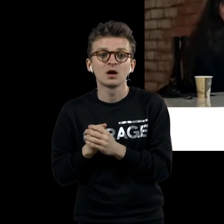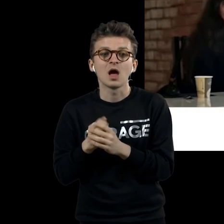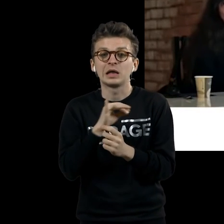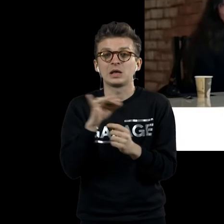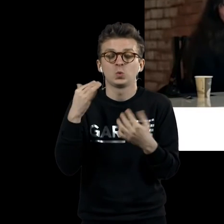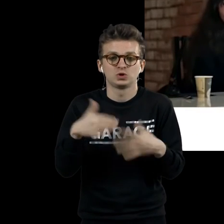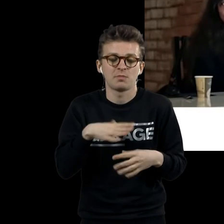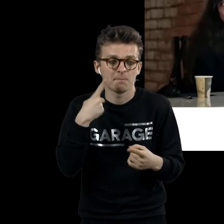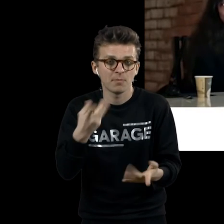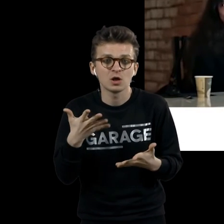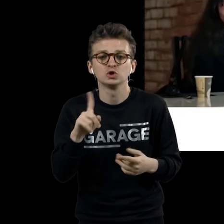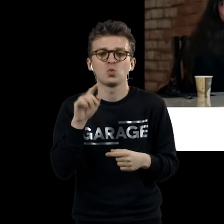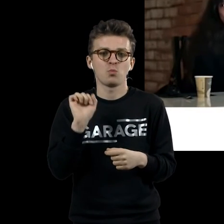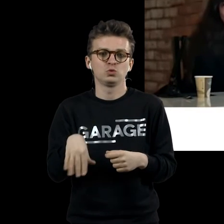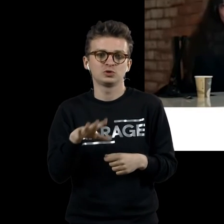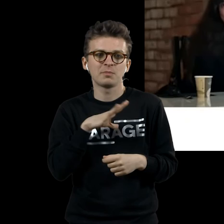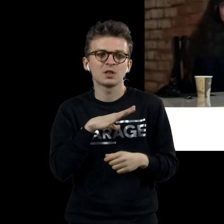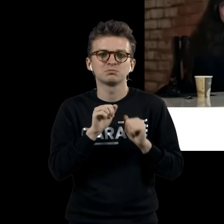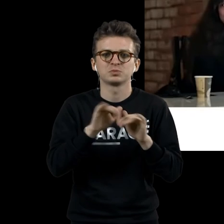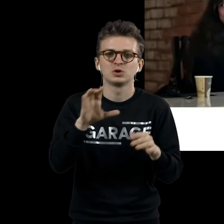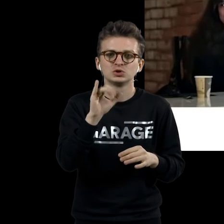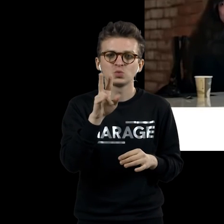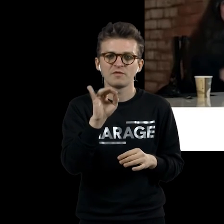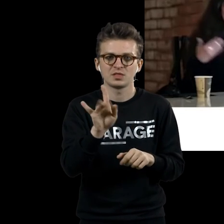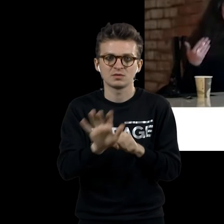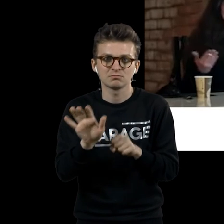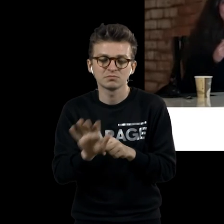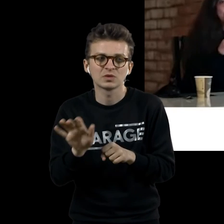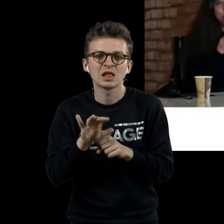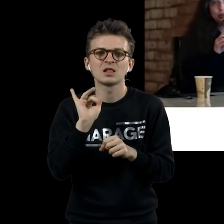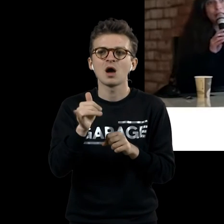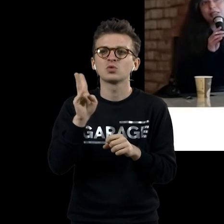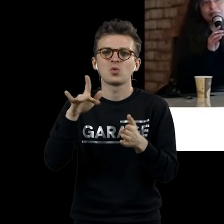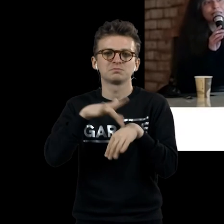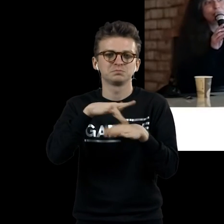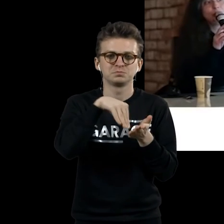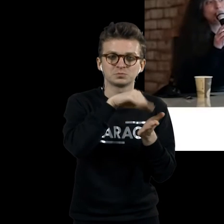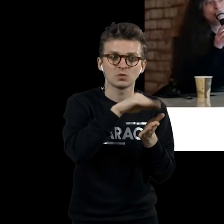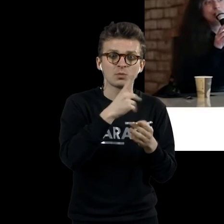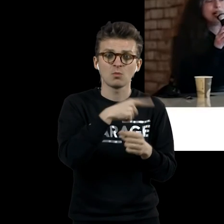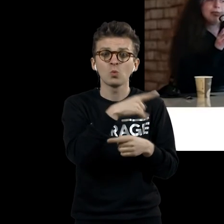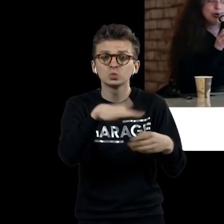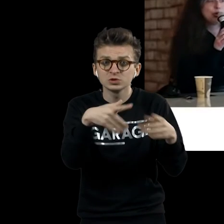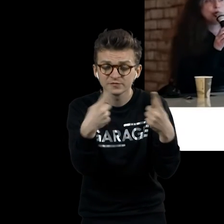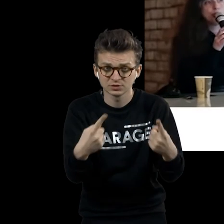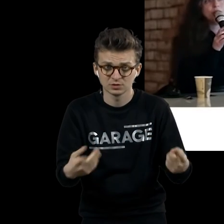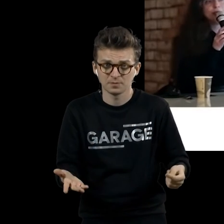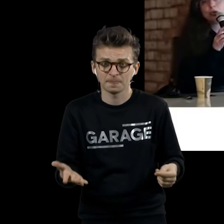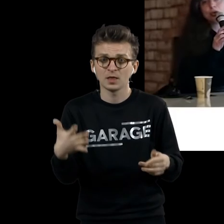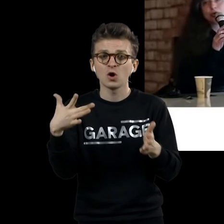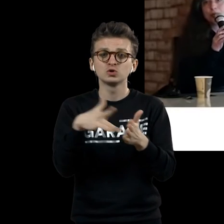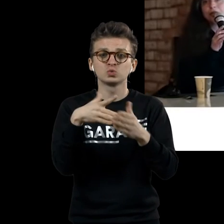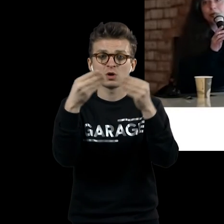было понятно, что можно было налаживать сувенирную продукцию для коллекционеров, потому что он оказывается звездой. Обложка